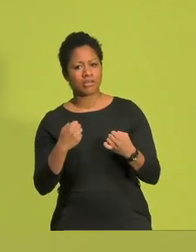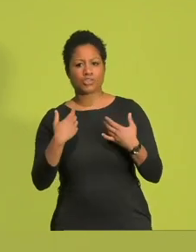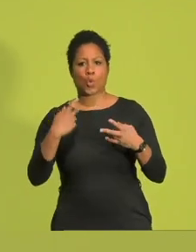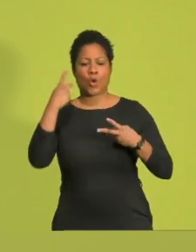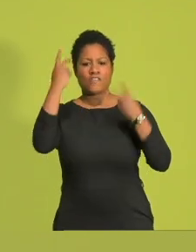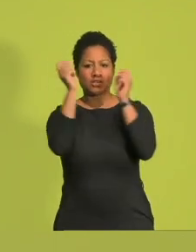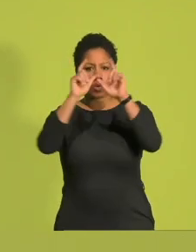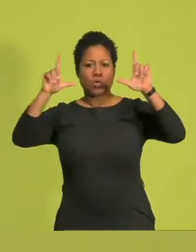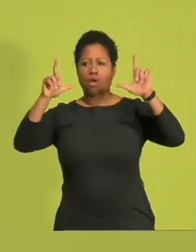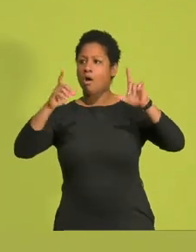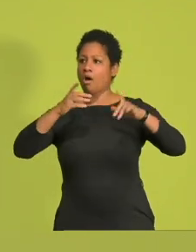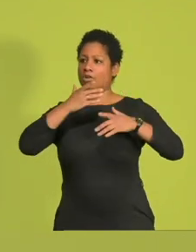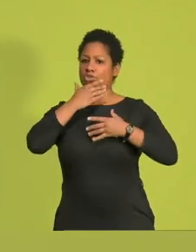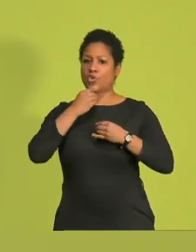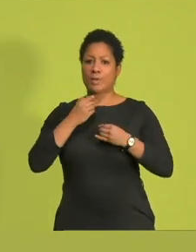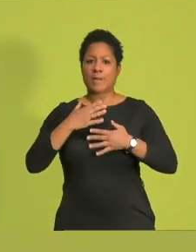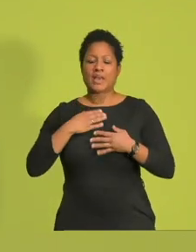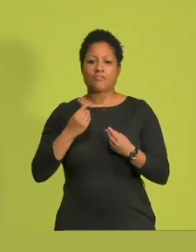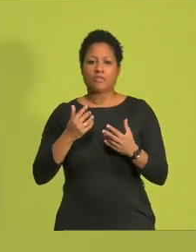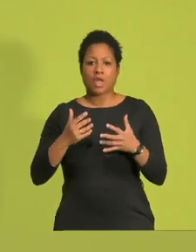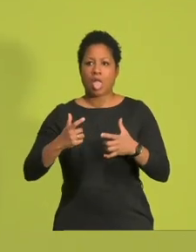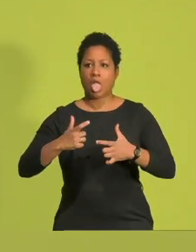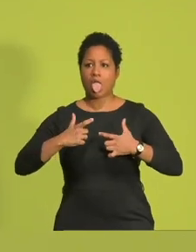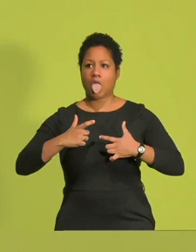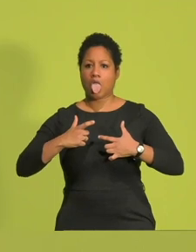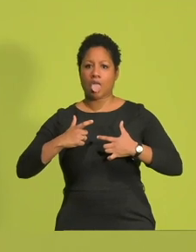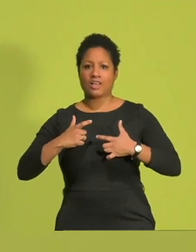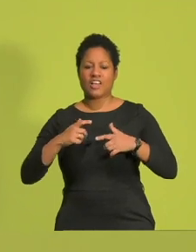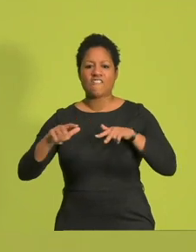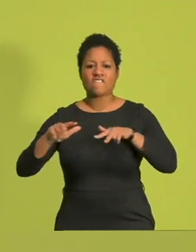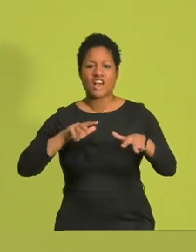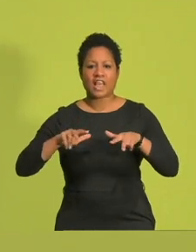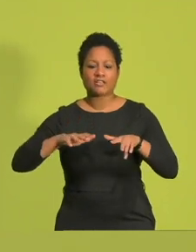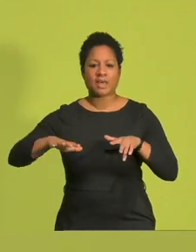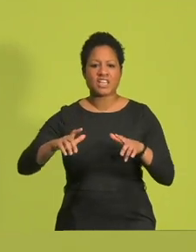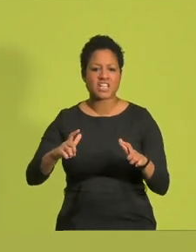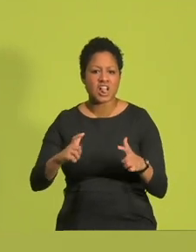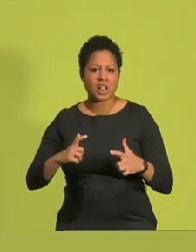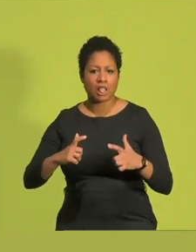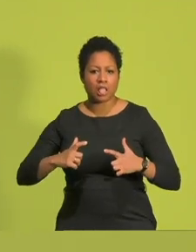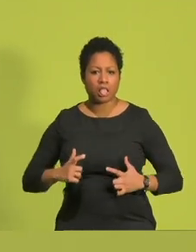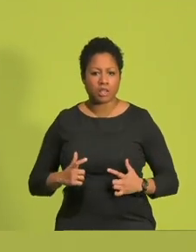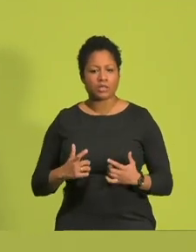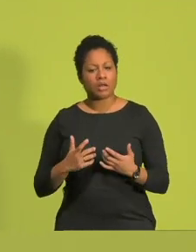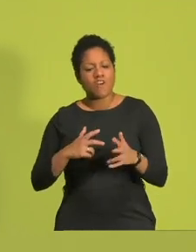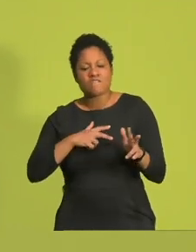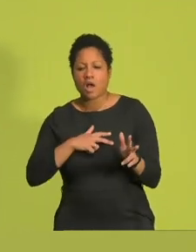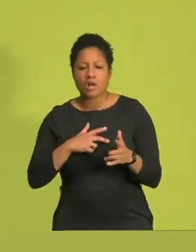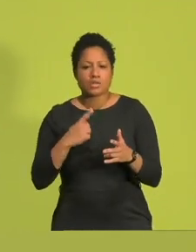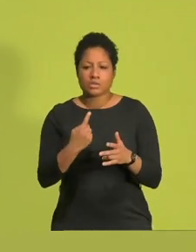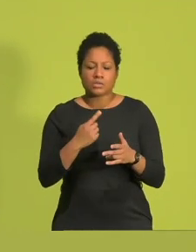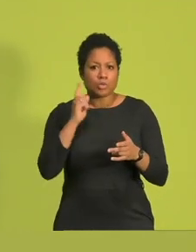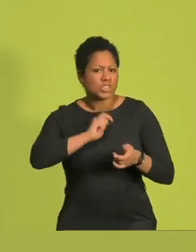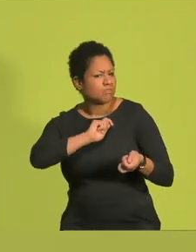doch scheinen die Verharrungskräfte so groß zu sein, besonders im Verkehrsbereich, bei der noch gar nichts dazu beigetragen hat,